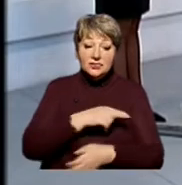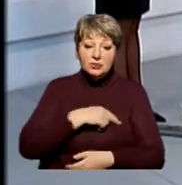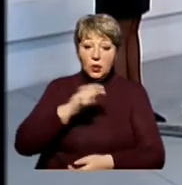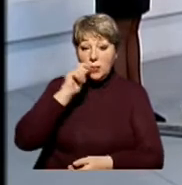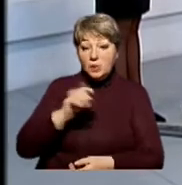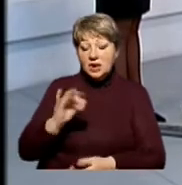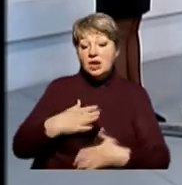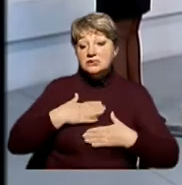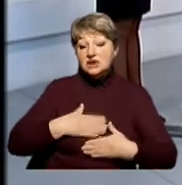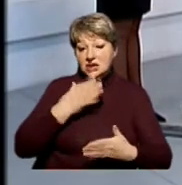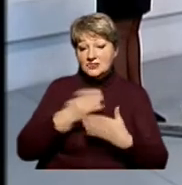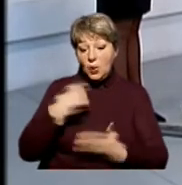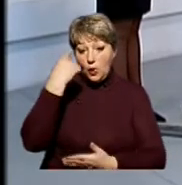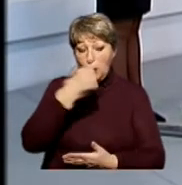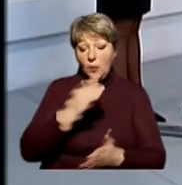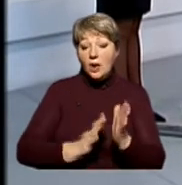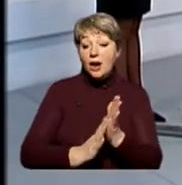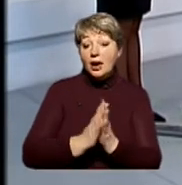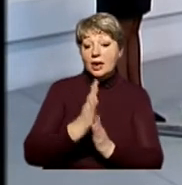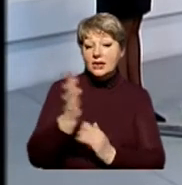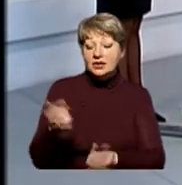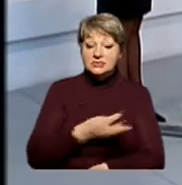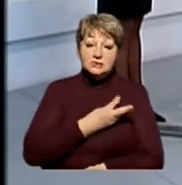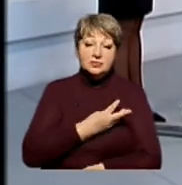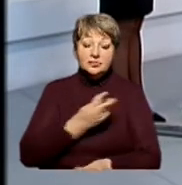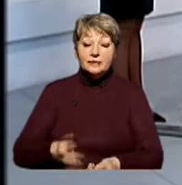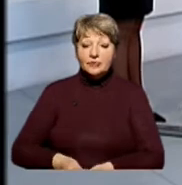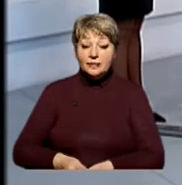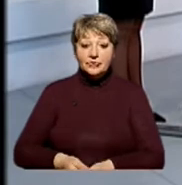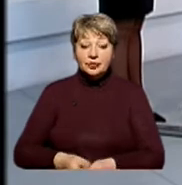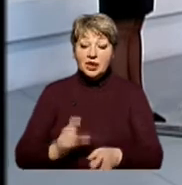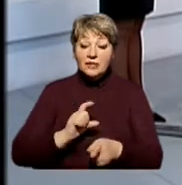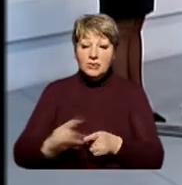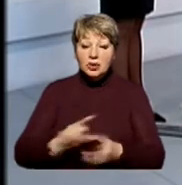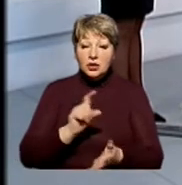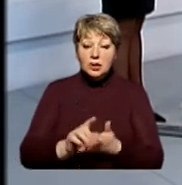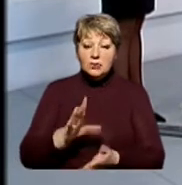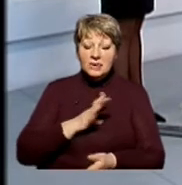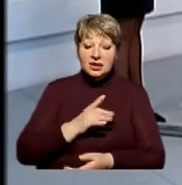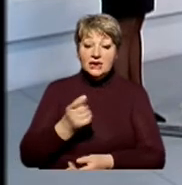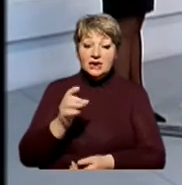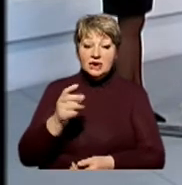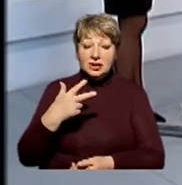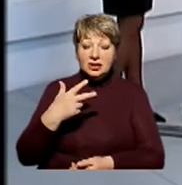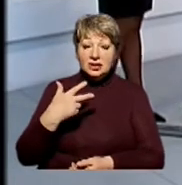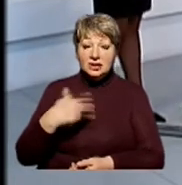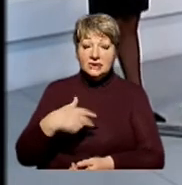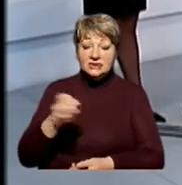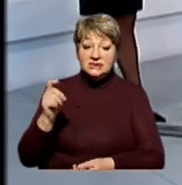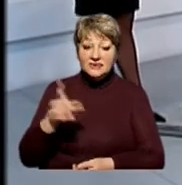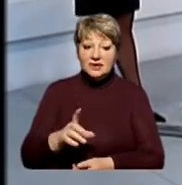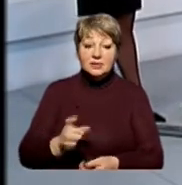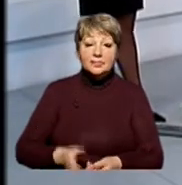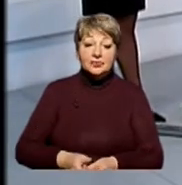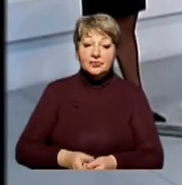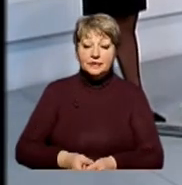і задовольнити свої особисті кар'єрні амбіції. Дякую вам. Пане Владиславе, на відповідь маєте рівну хвилину. Таймер зараз з'явиться на екрані. Як